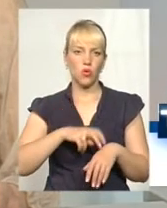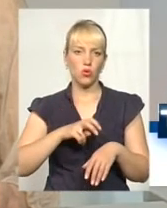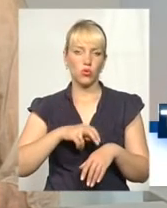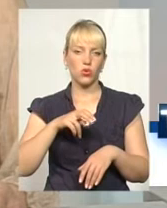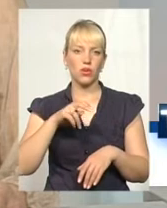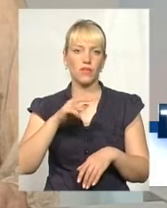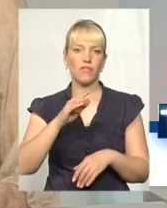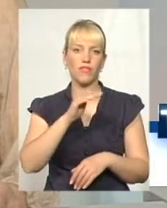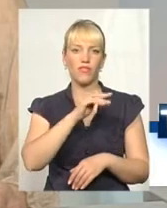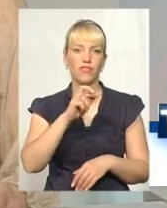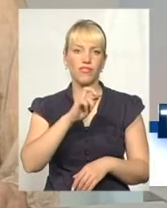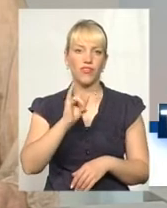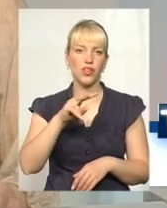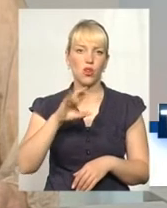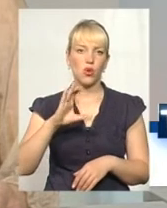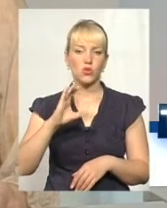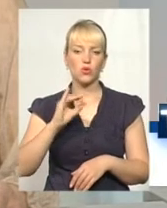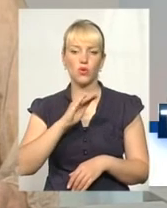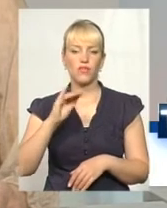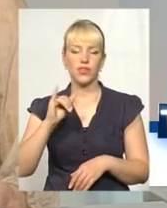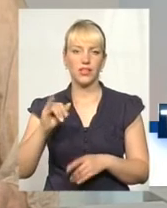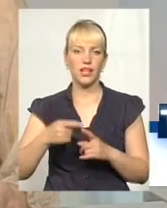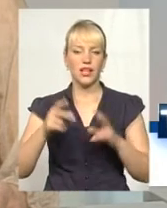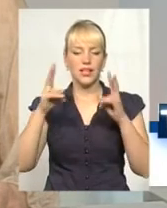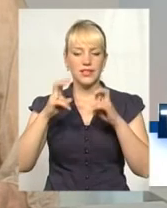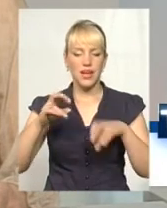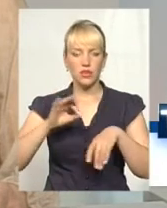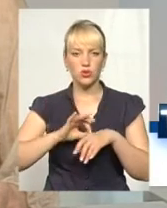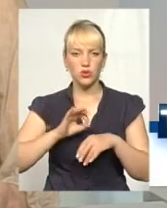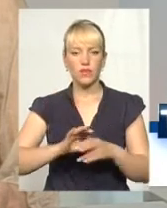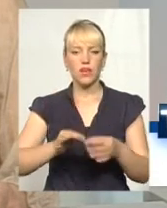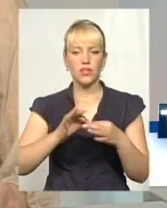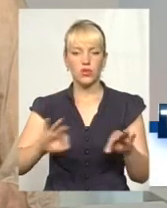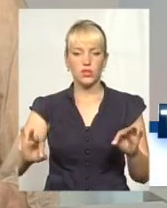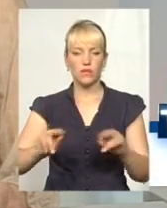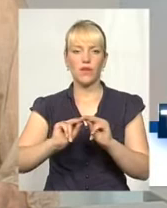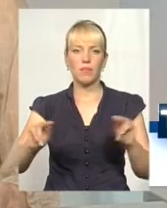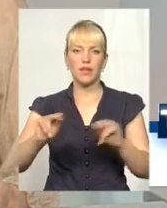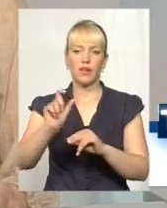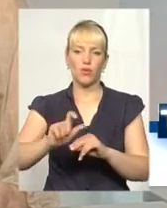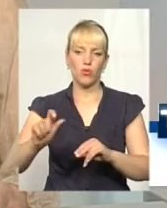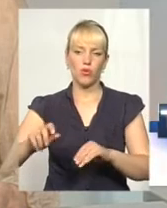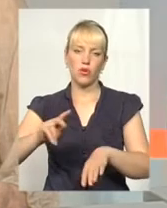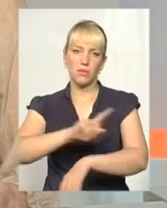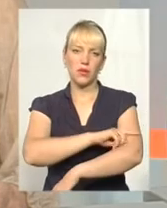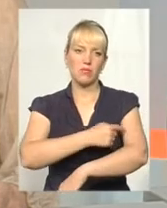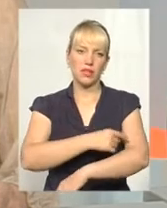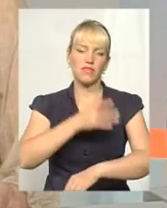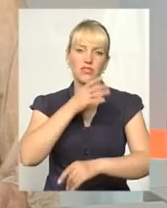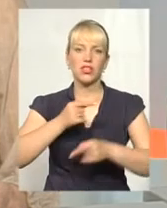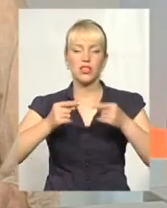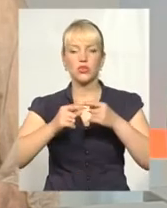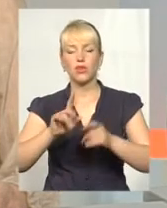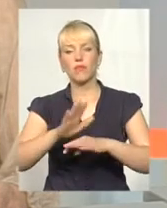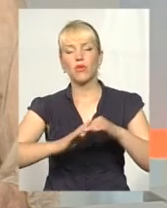Тобто, діагностування дозволяє і педагогам, і медикам вчасно, і професійно надавати допомоги,